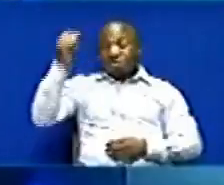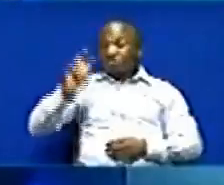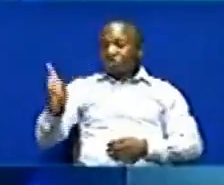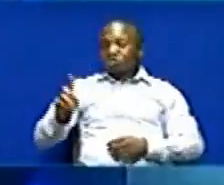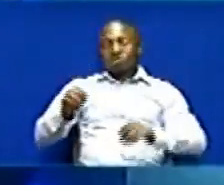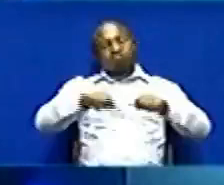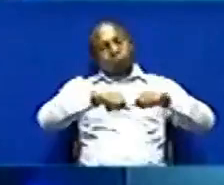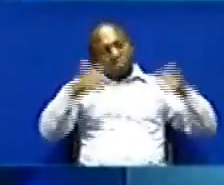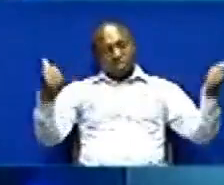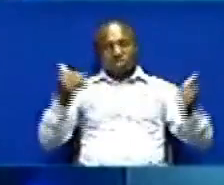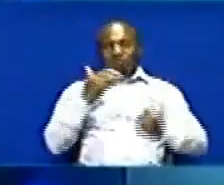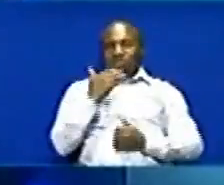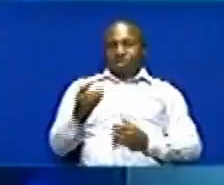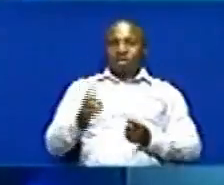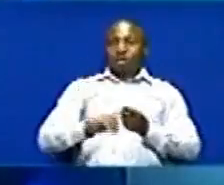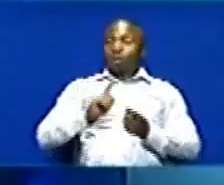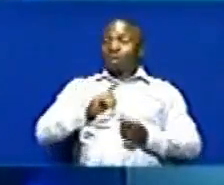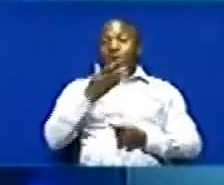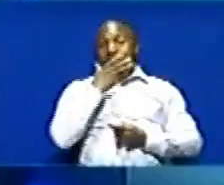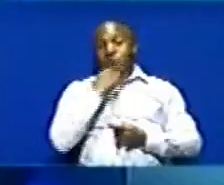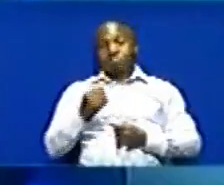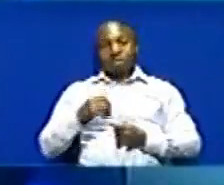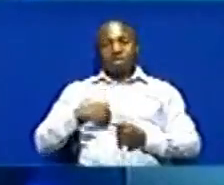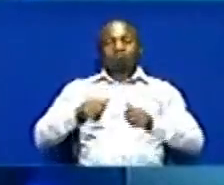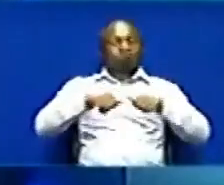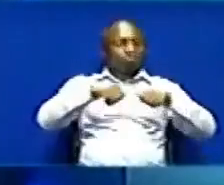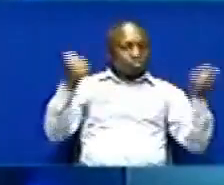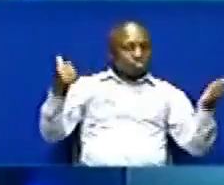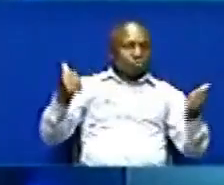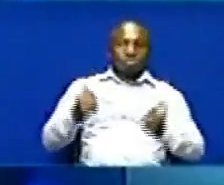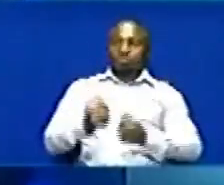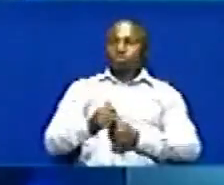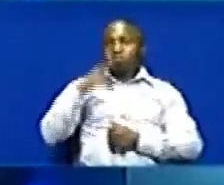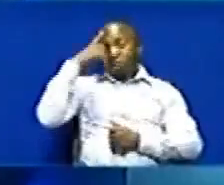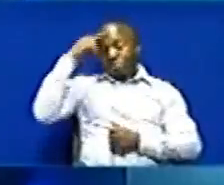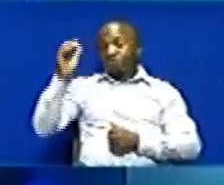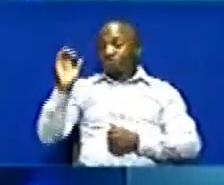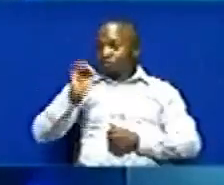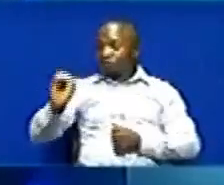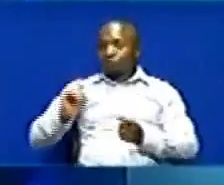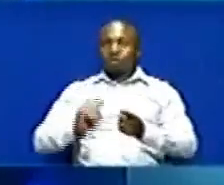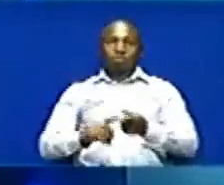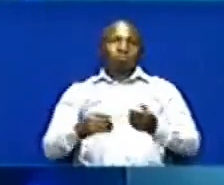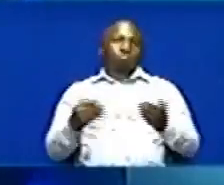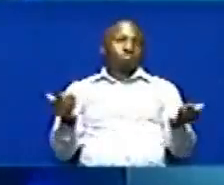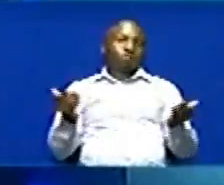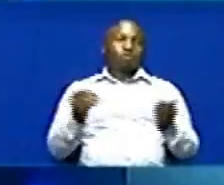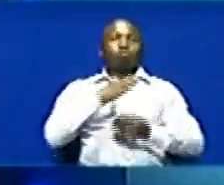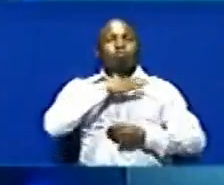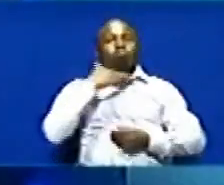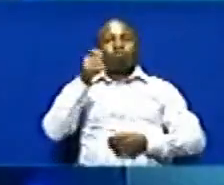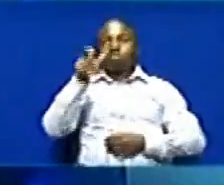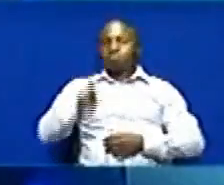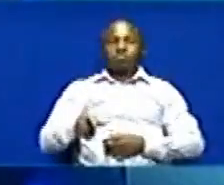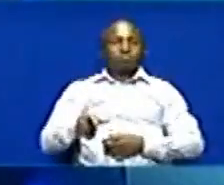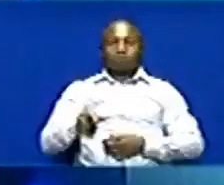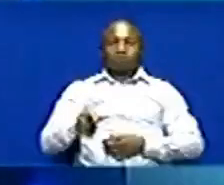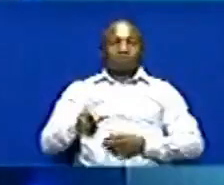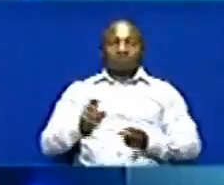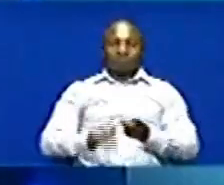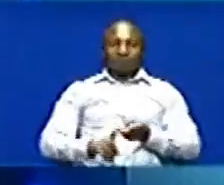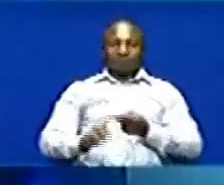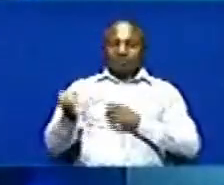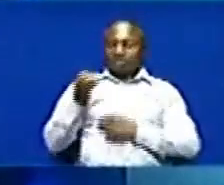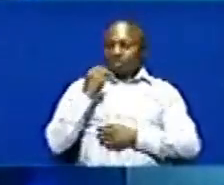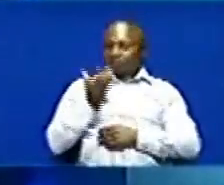nae Kama ni mume basi achana nae Kama sio muaminifu kuliko Kuondwa uhai Tuangalika rika